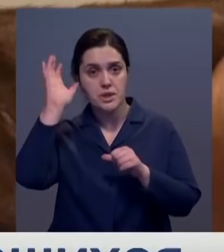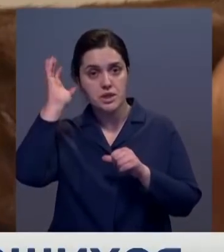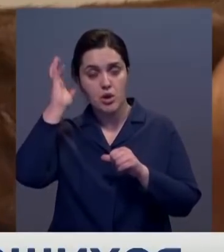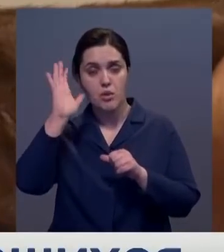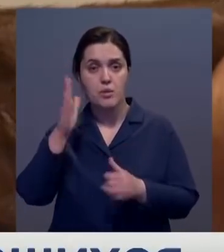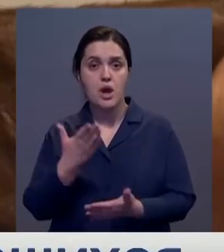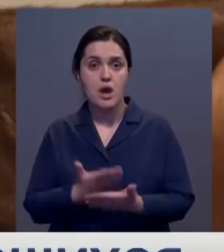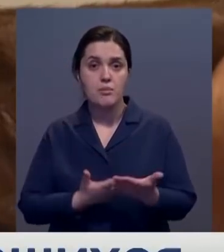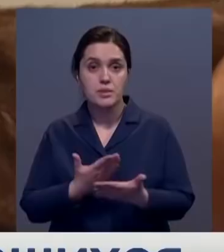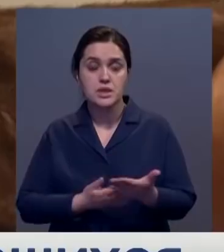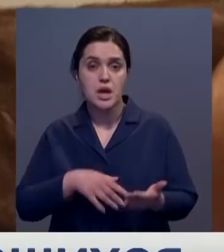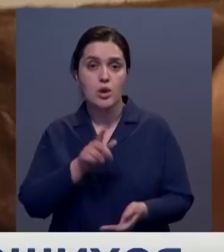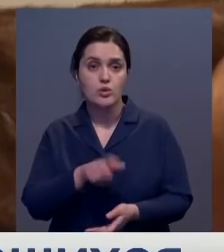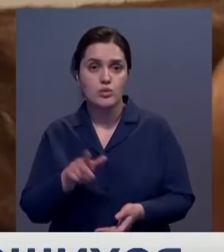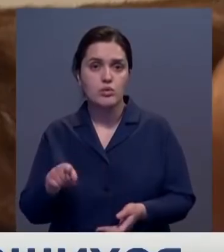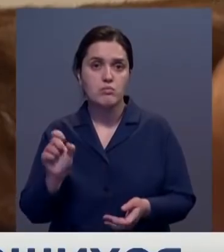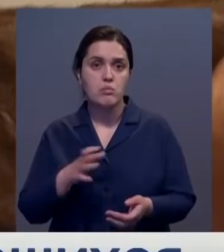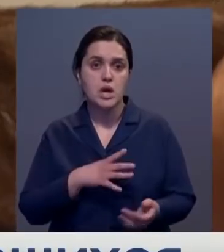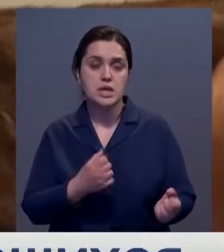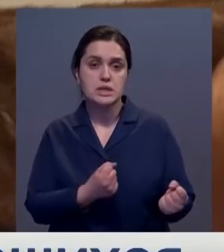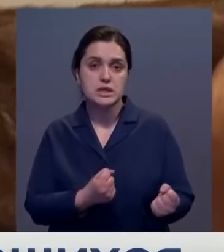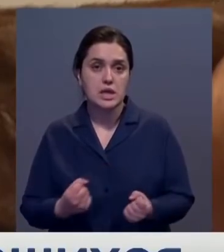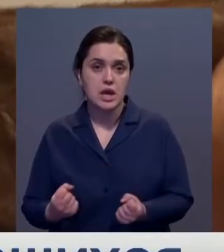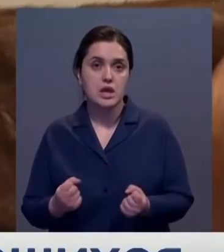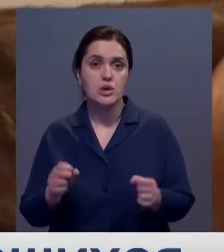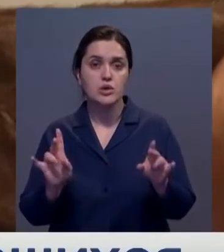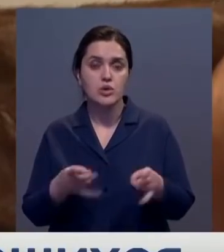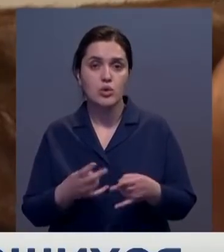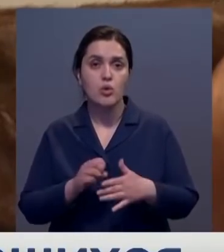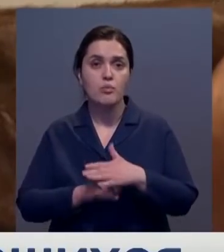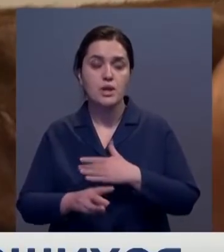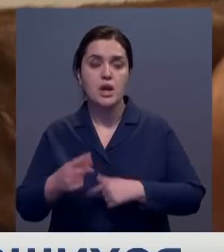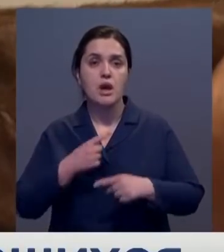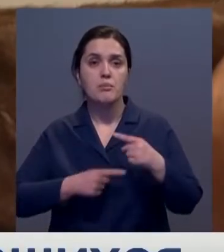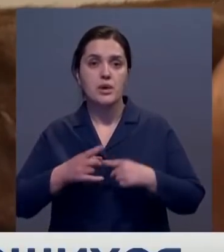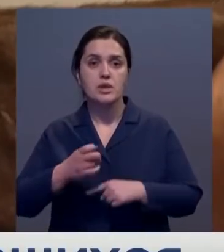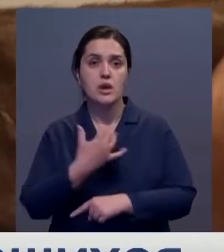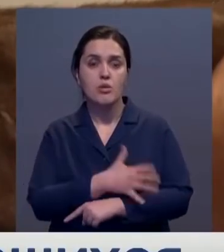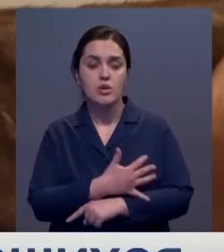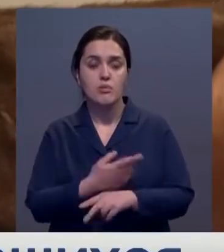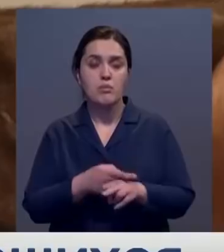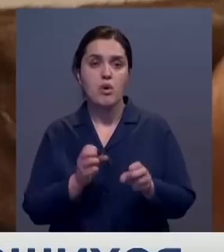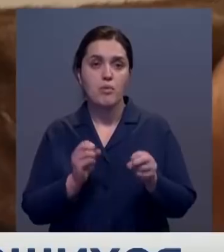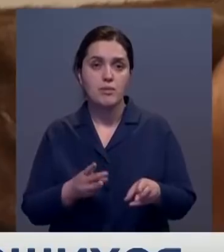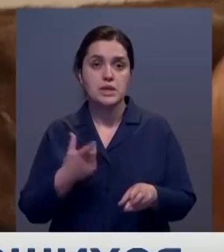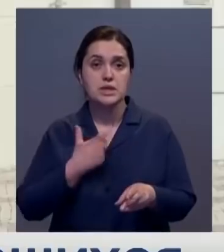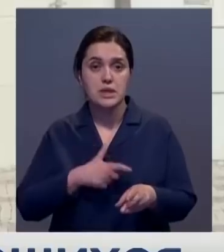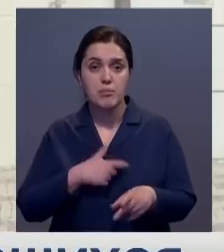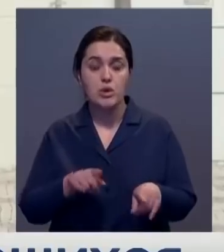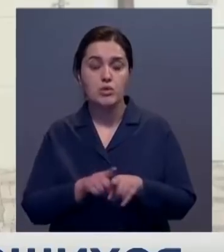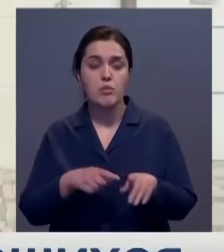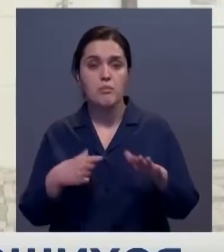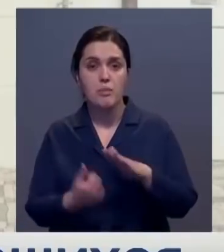Мы будем объяснять людям, что эпидемия может затянуться и не стоит убегать обратно на улицу, подвергая опасности как себя, так и прохожих.